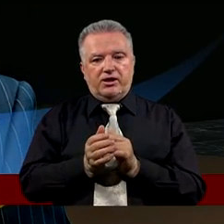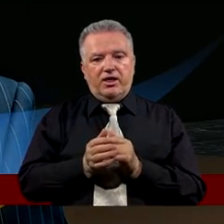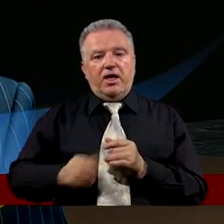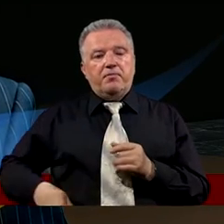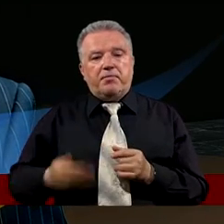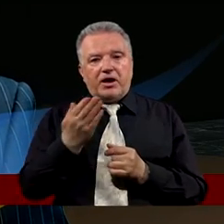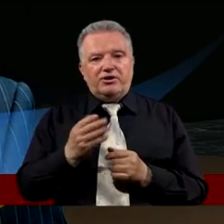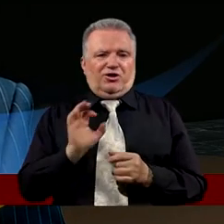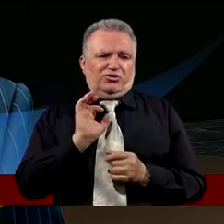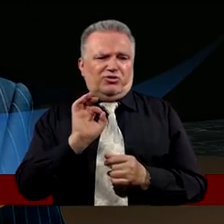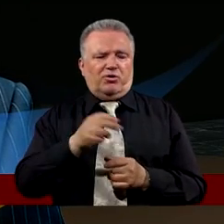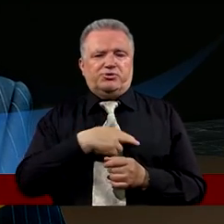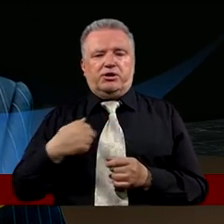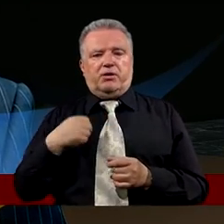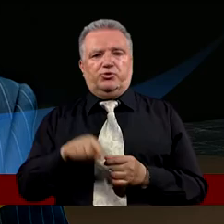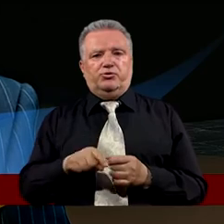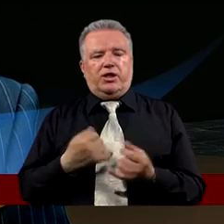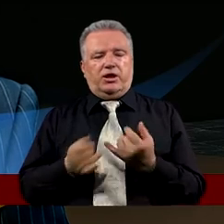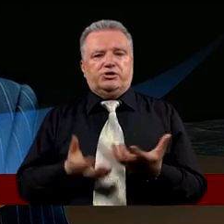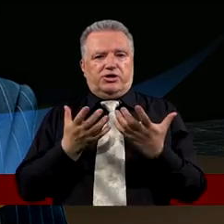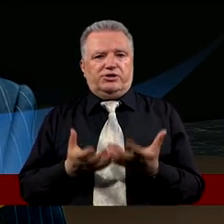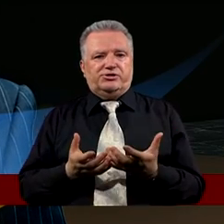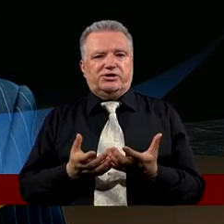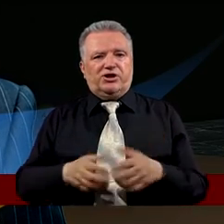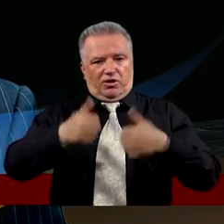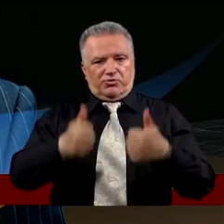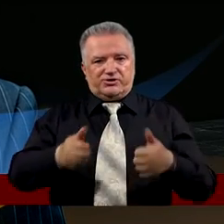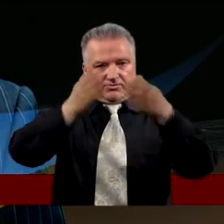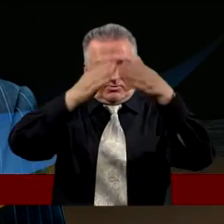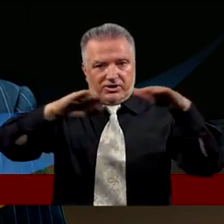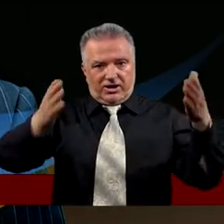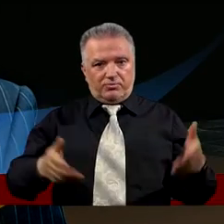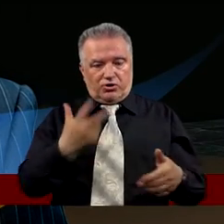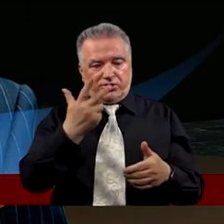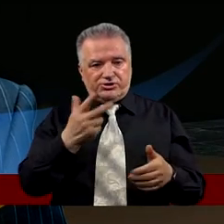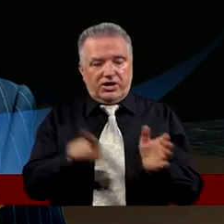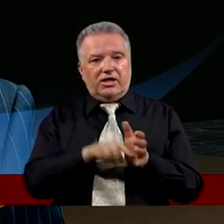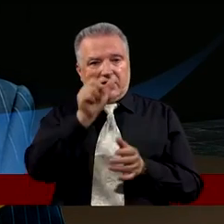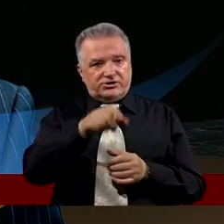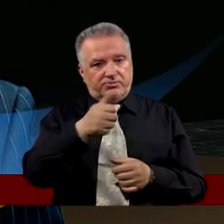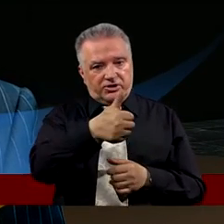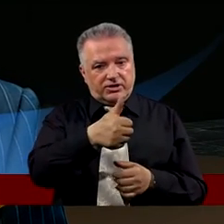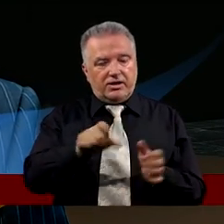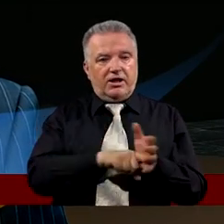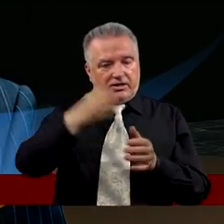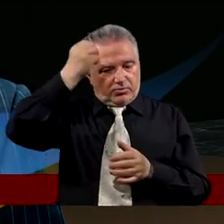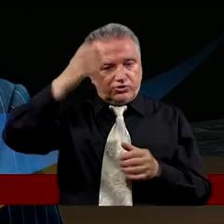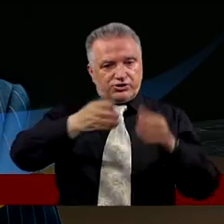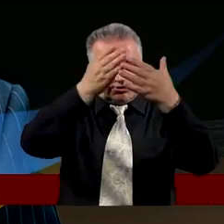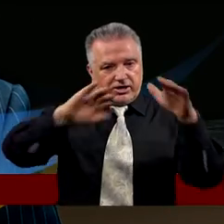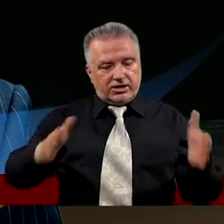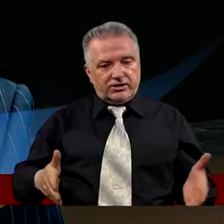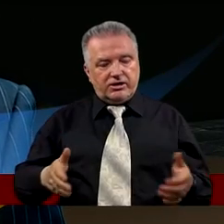Panie Dobrze nam tu być Jeśli chcesz Rozbiję tu trzy namioty Dla Ciebie jeden Dla